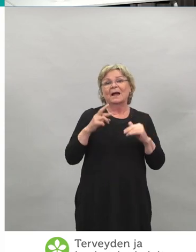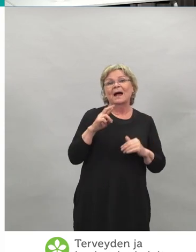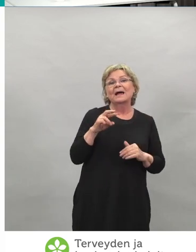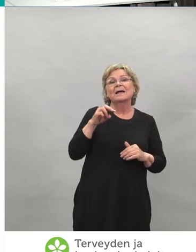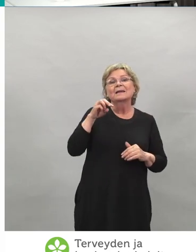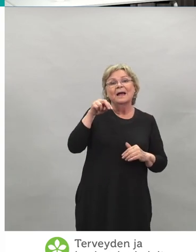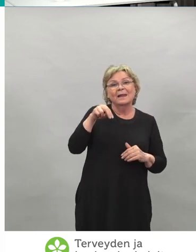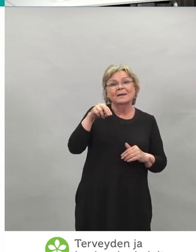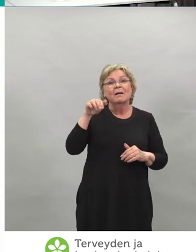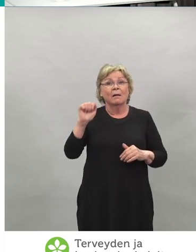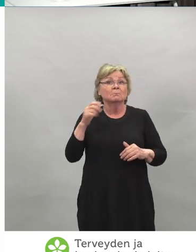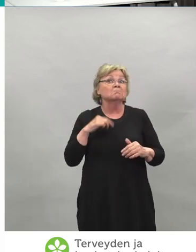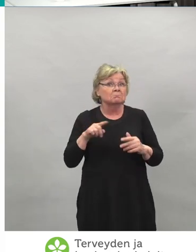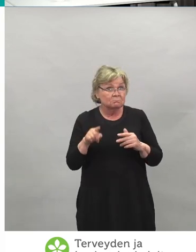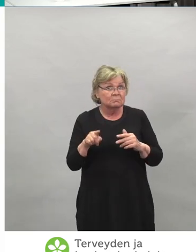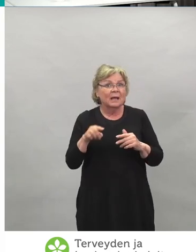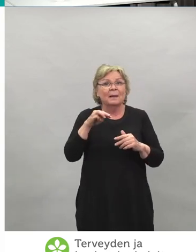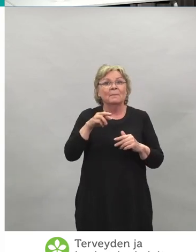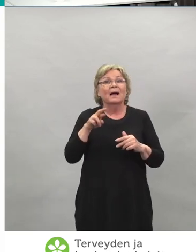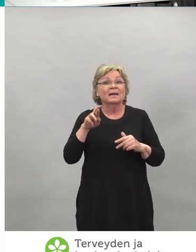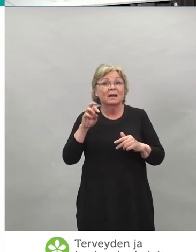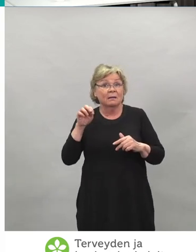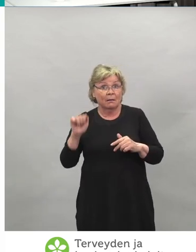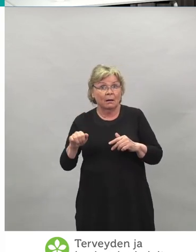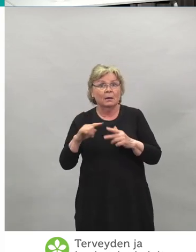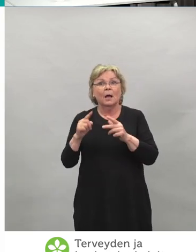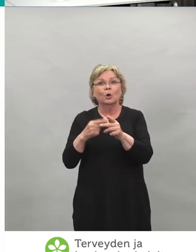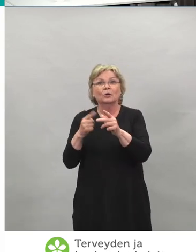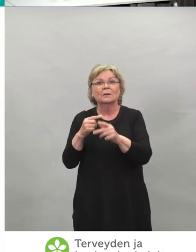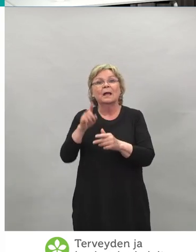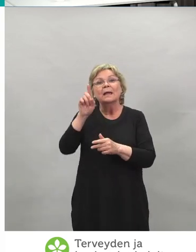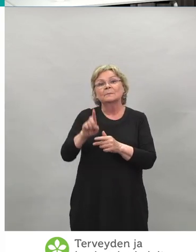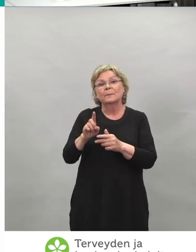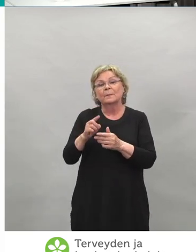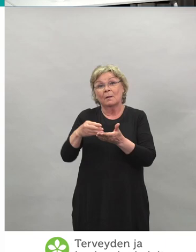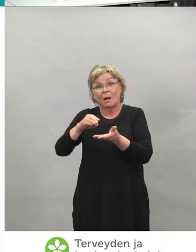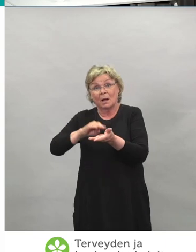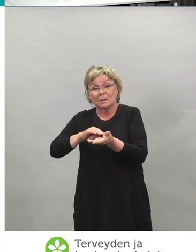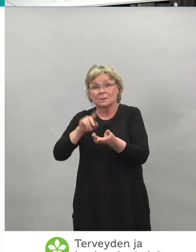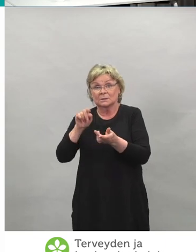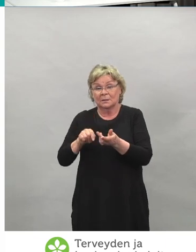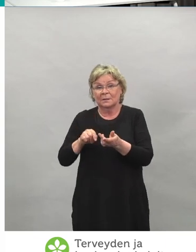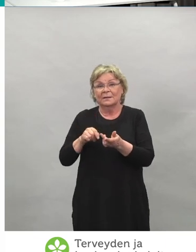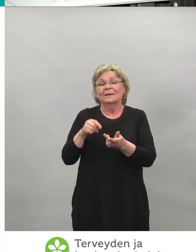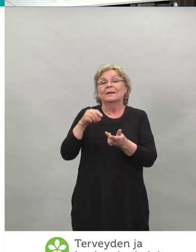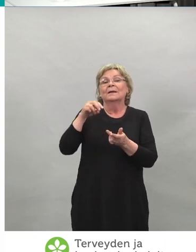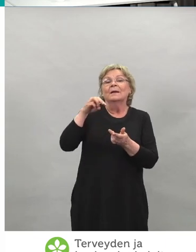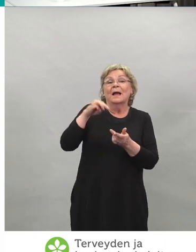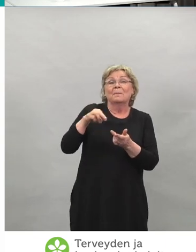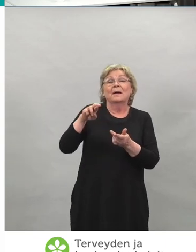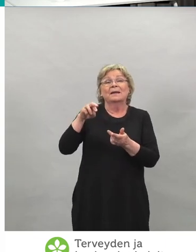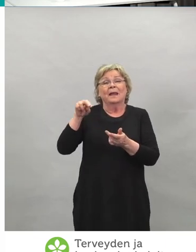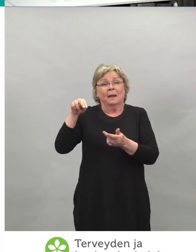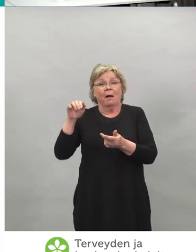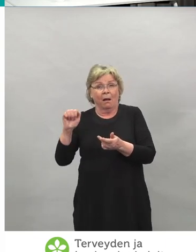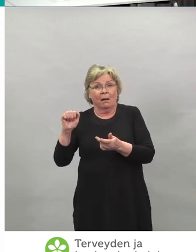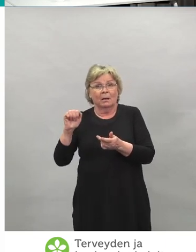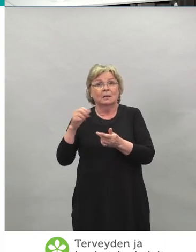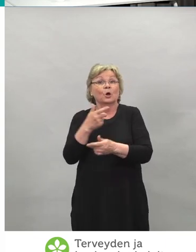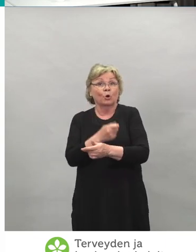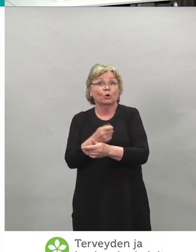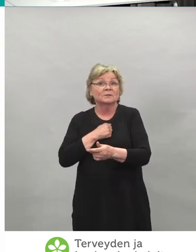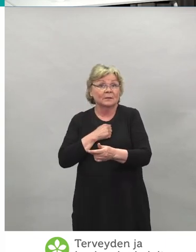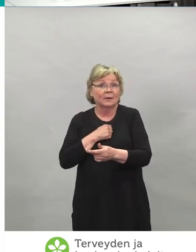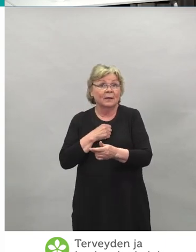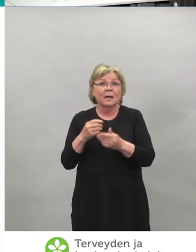pelkästään aloitetaan uusi rokotussarja, eli ykkösannos annetaan RNA-rokotetta. Ja ne, jotka ovat